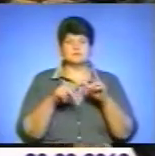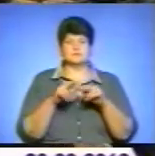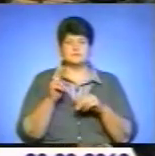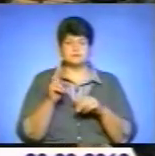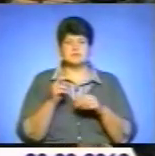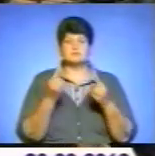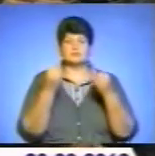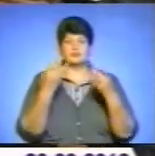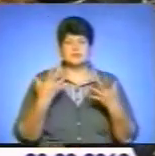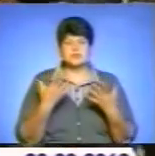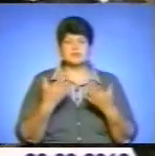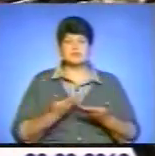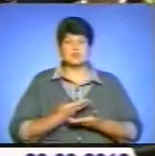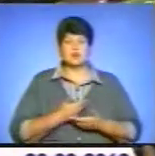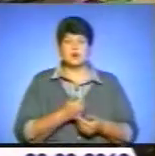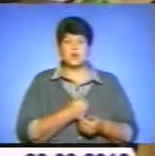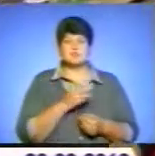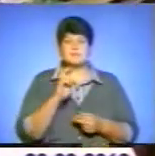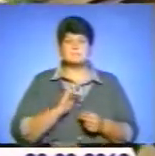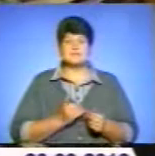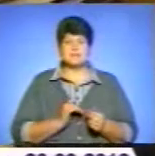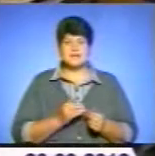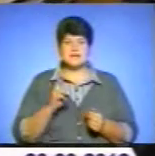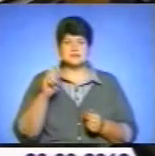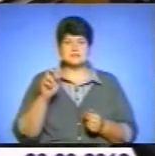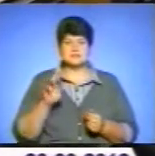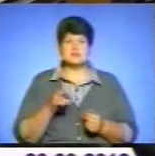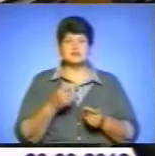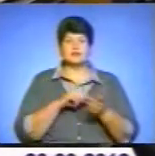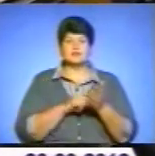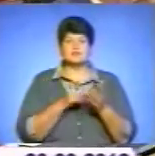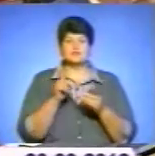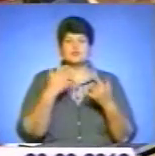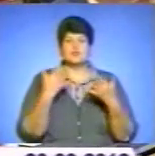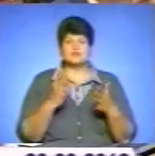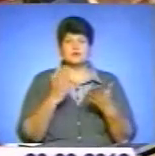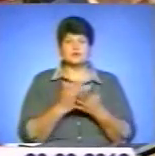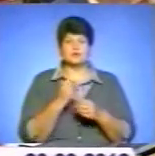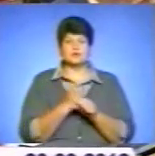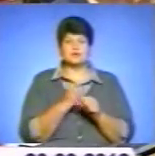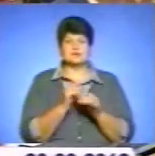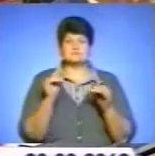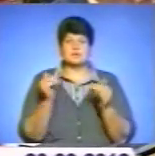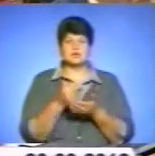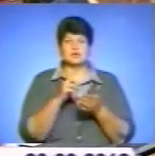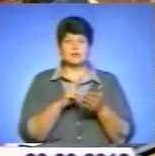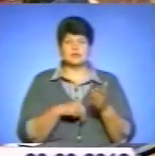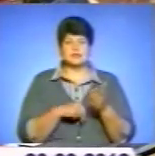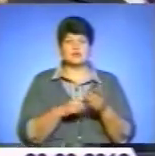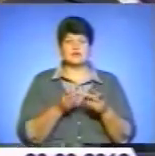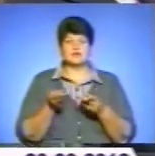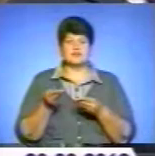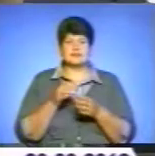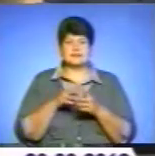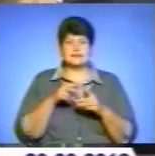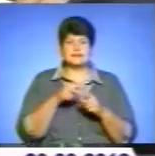Спростити життя уряд хоче і підприємцям. Микола Азару наголосив, що вже йде робота із зменшення податків та регуляторного тиску на бізнес. Утім,